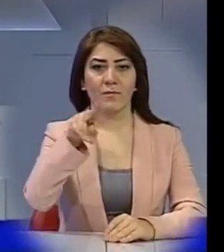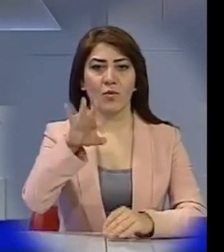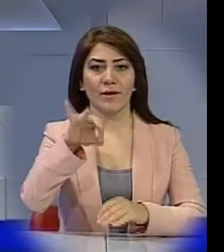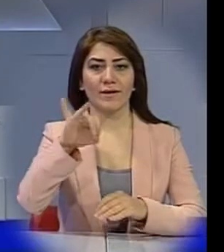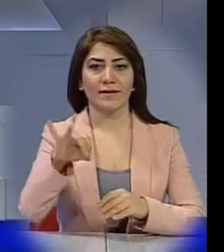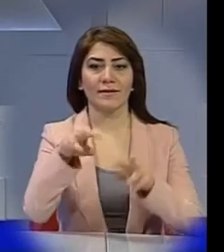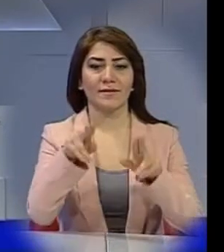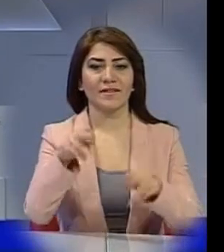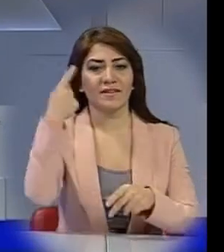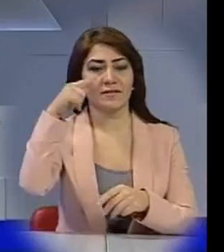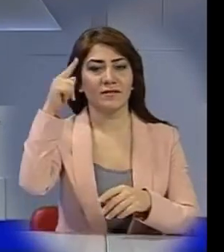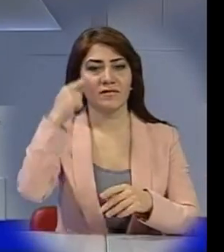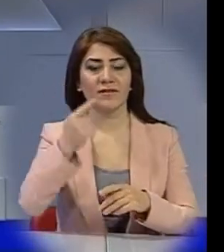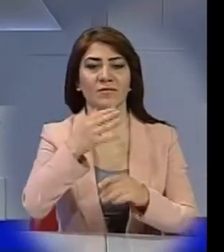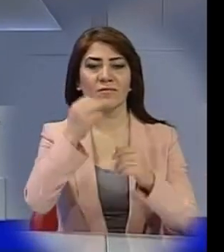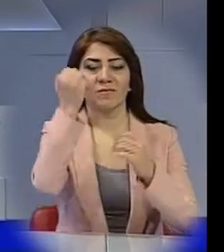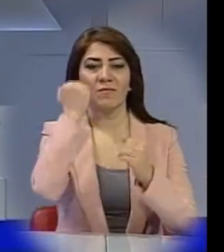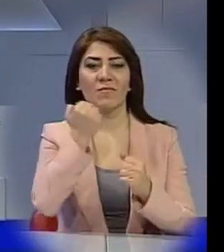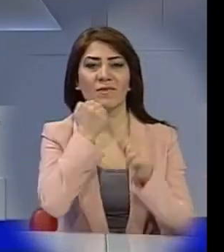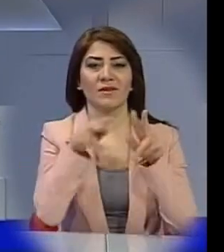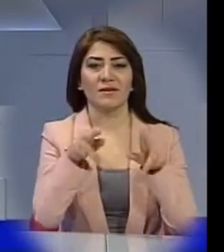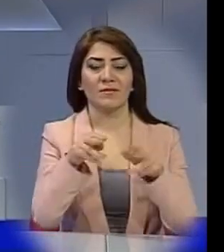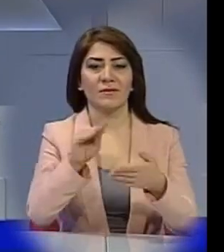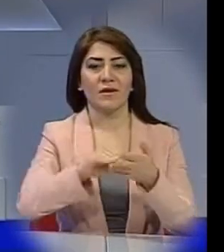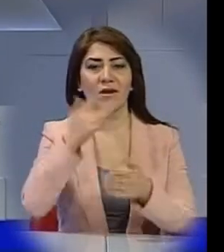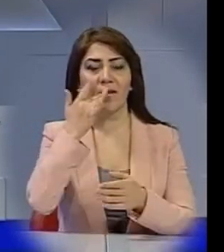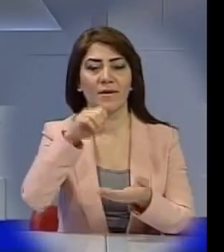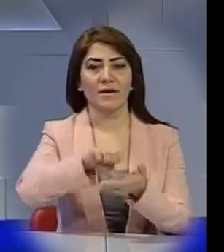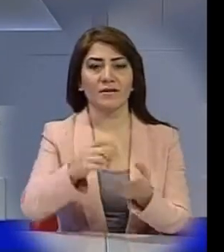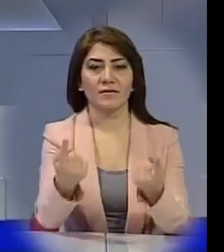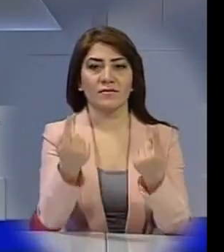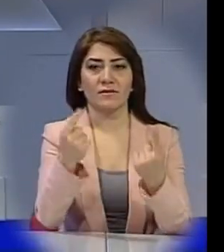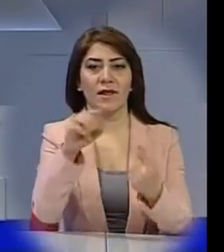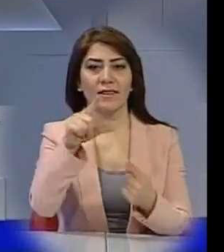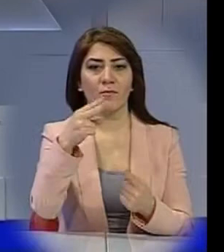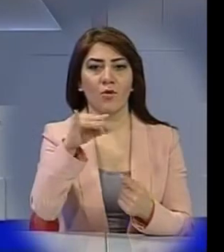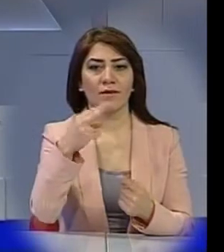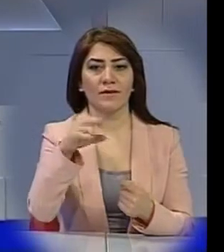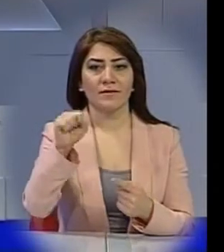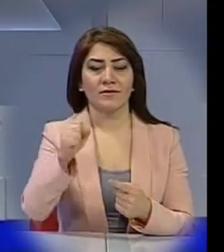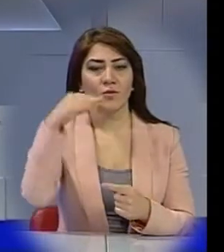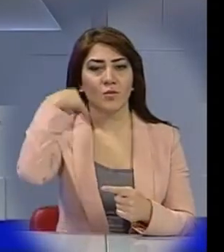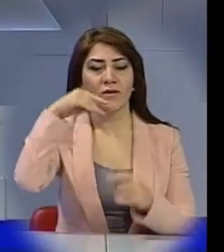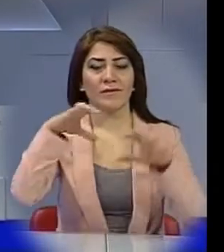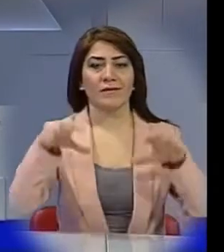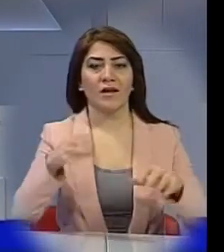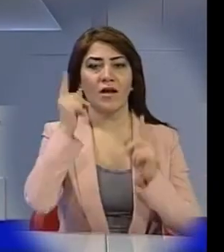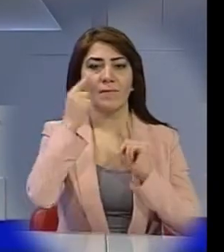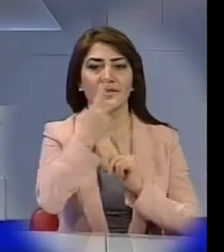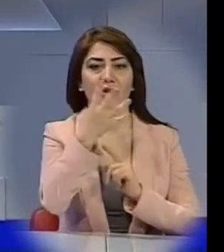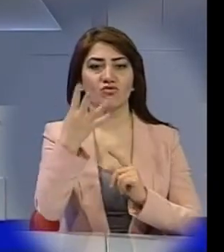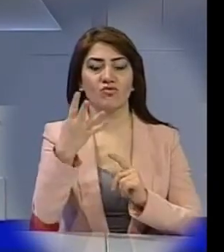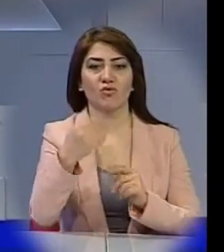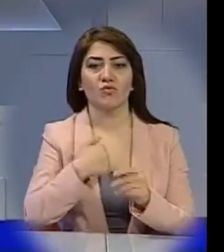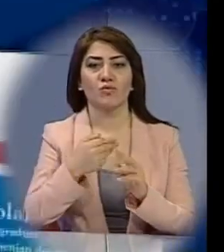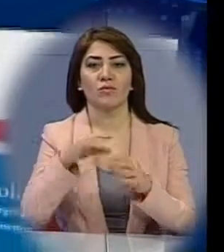դիմակահանդես, այսպեսը ամերիկյան մտավորականության հայտնի ներկա Սիչ էդմոնդ ազատյանը բնութագրել դուրկյայի նախագահի ապրիլ 24-յան